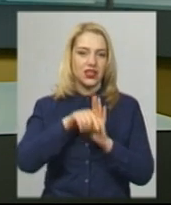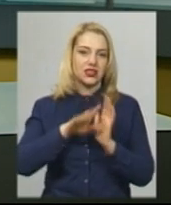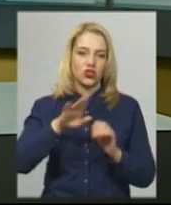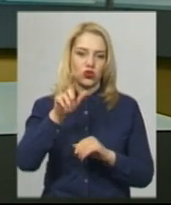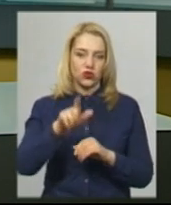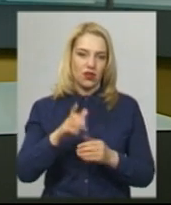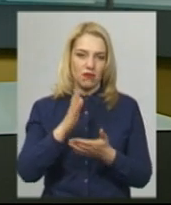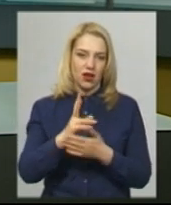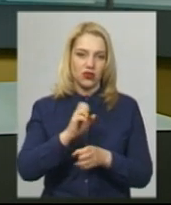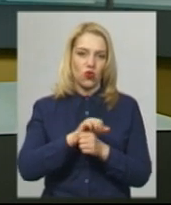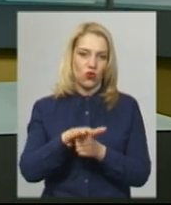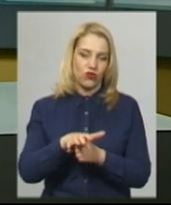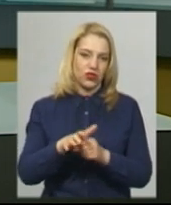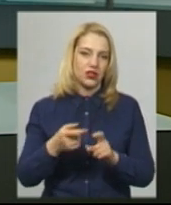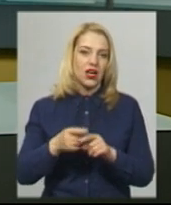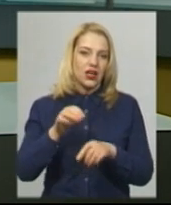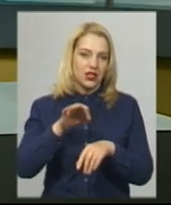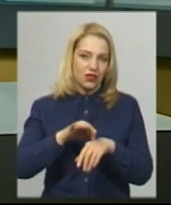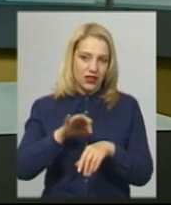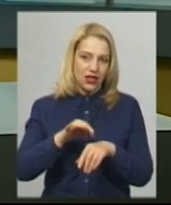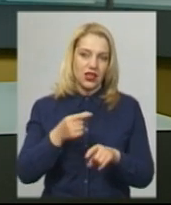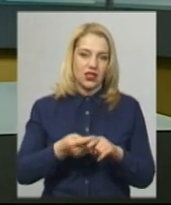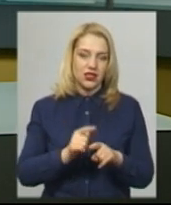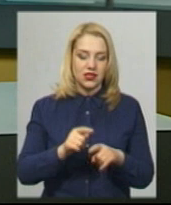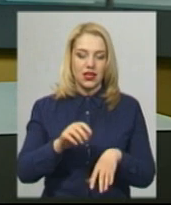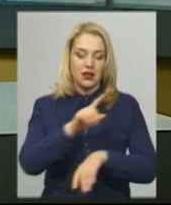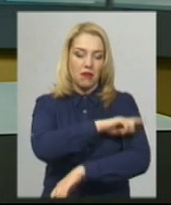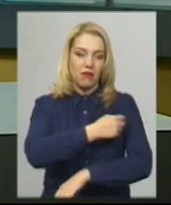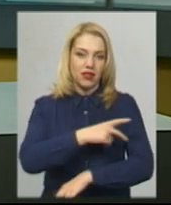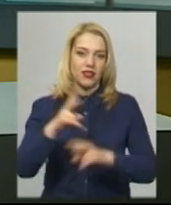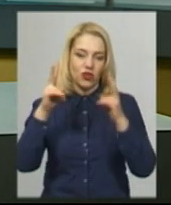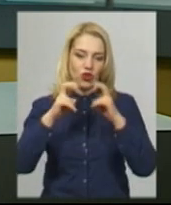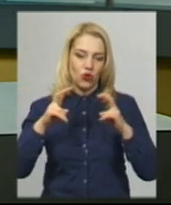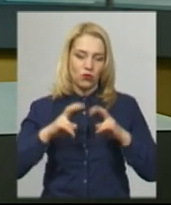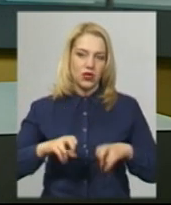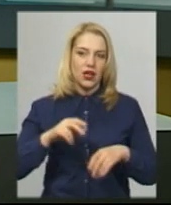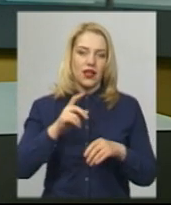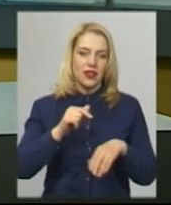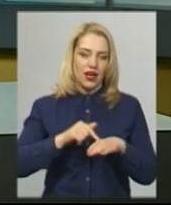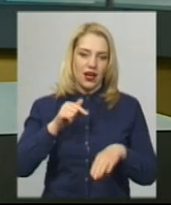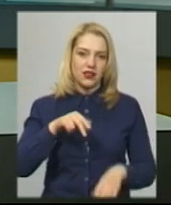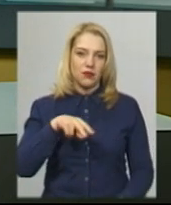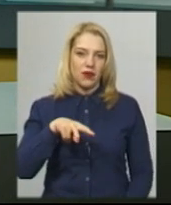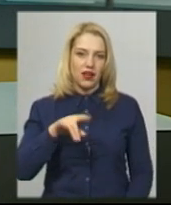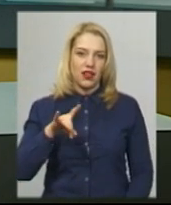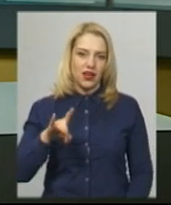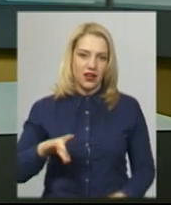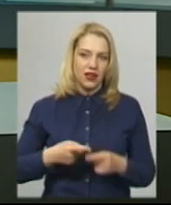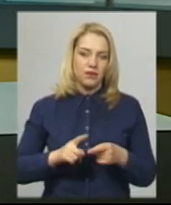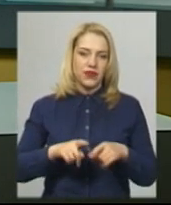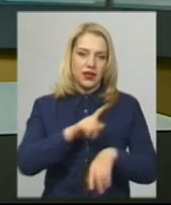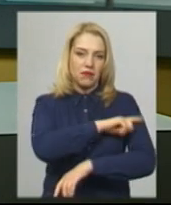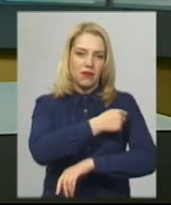людина має COVID-19. Додає, сьогодні цих медиків дообстежують на реакцію ПЛР. Борис Ткач каже, медиків